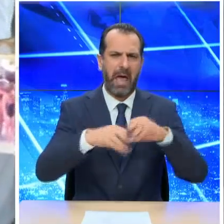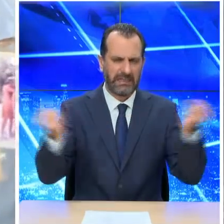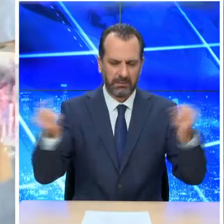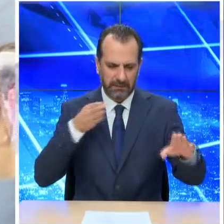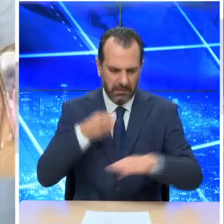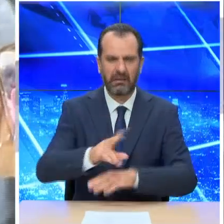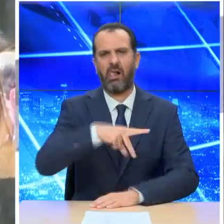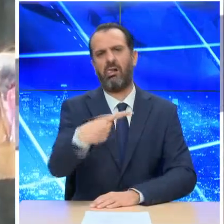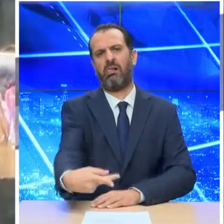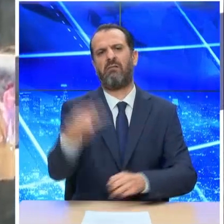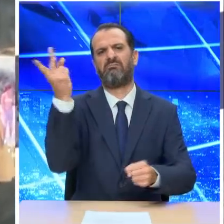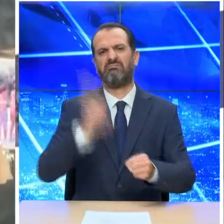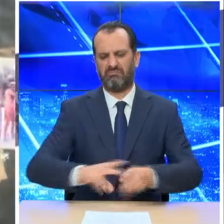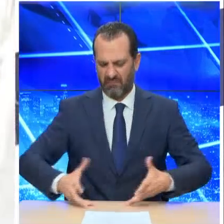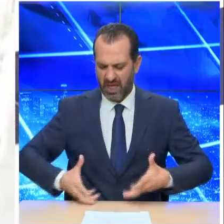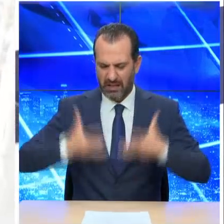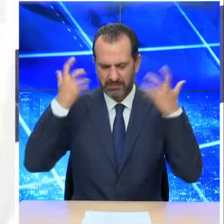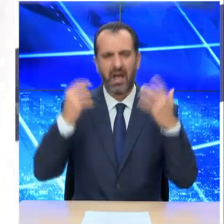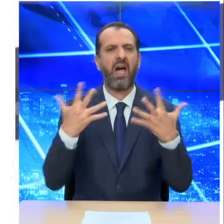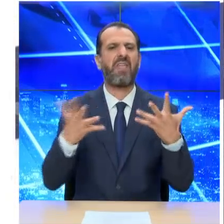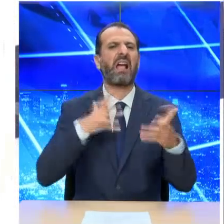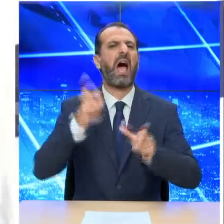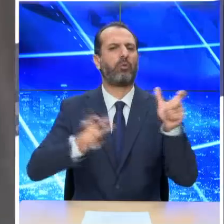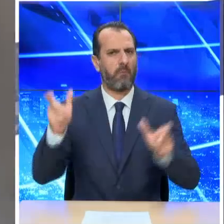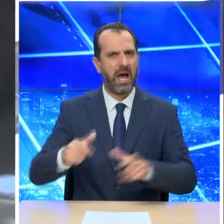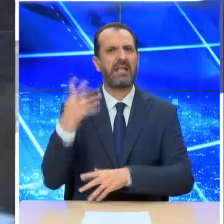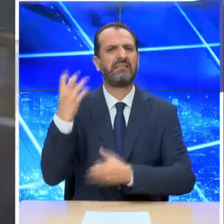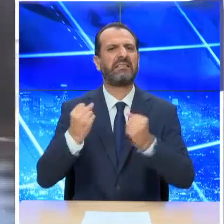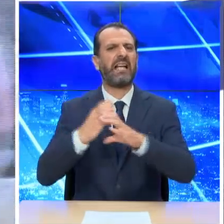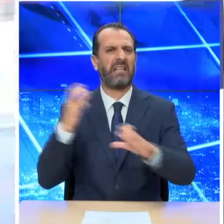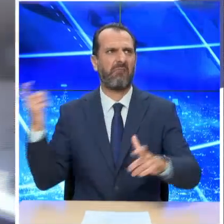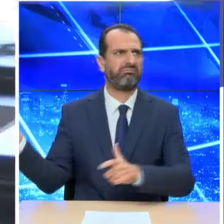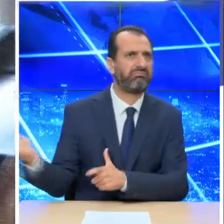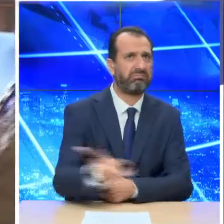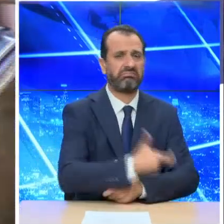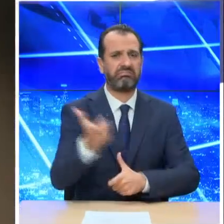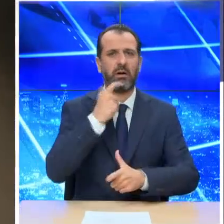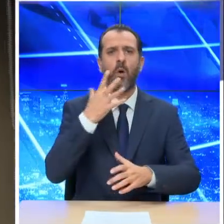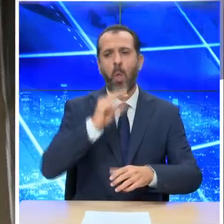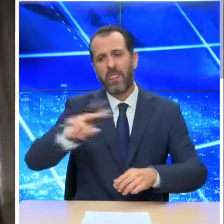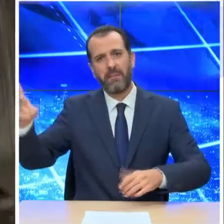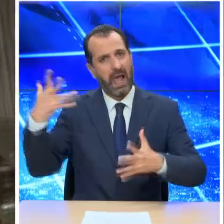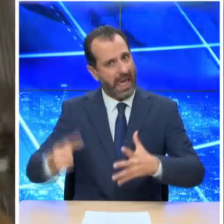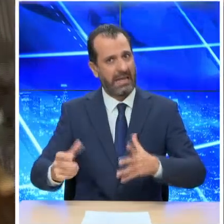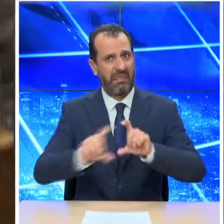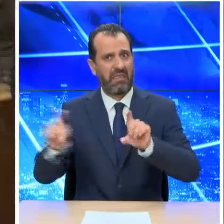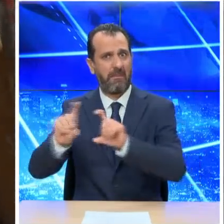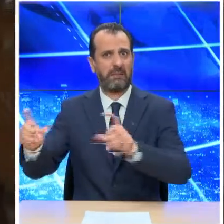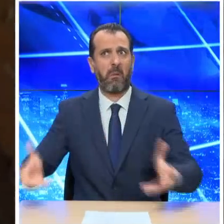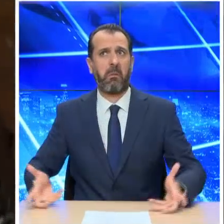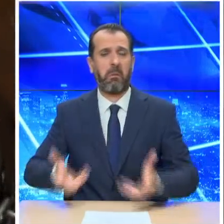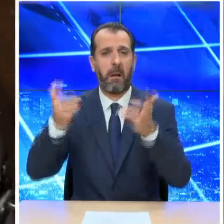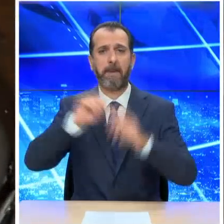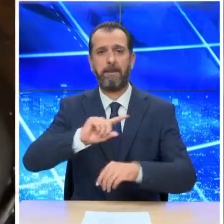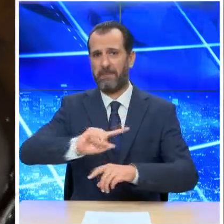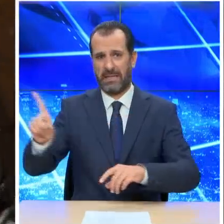είναι απανθρακωμένος Δέκα πυροσβέστες με τέσσερα οχήματα έδωσαν μάχη για να μην επεκταθεί η φωτιά και στα άλλα διαμέρισματα Η νέα τραγωδία